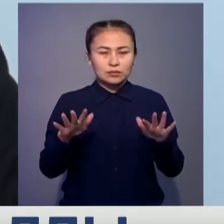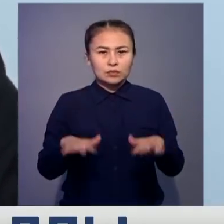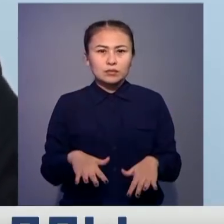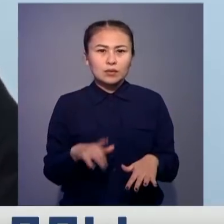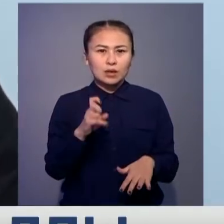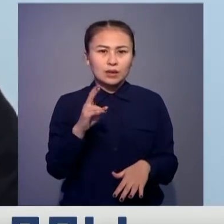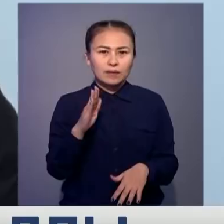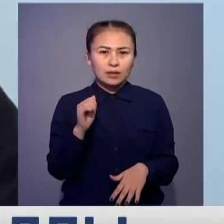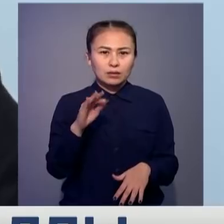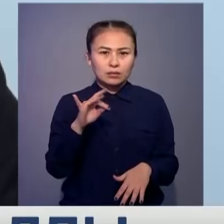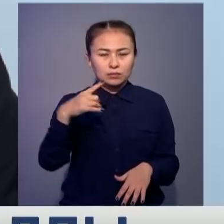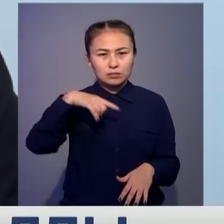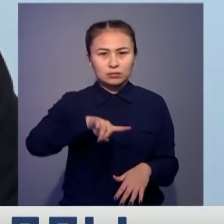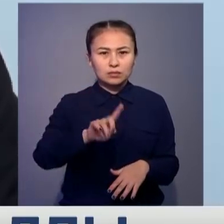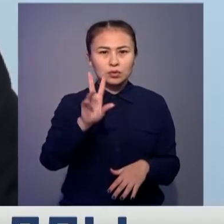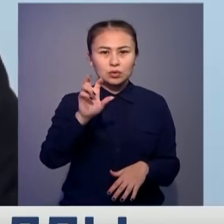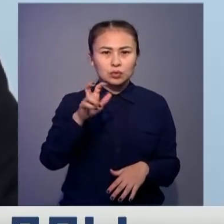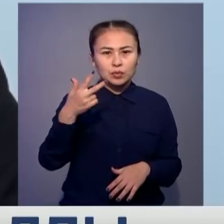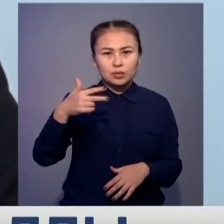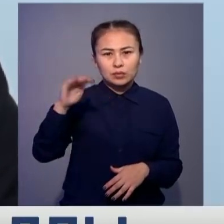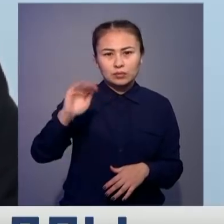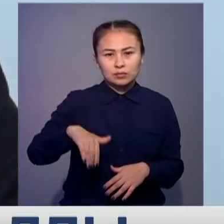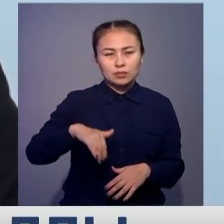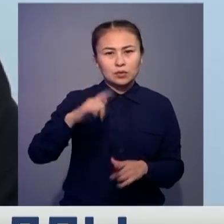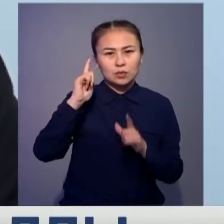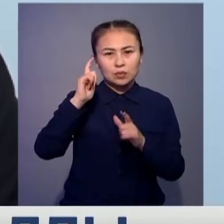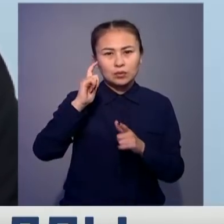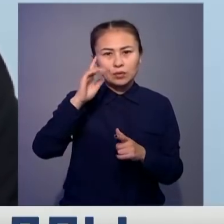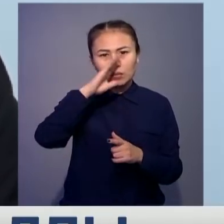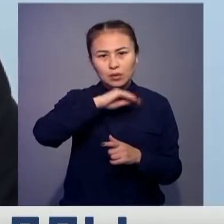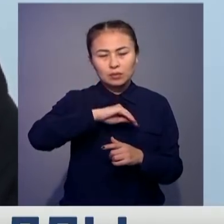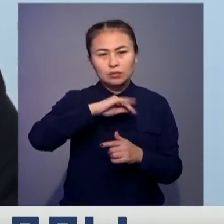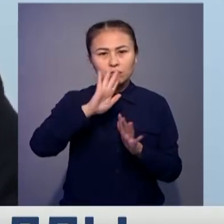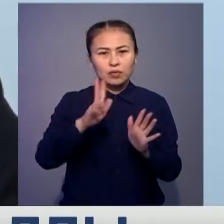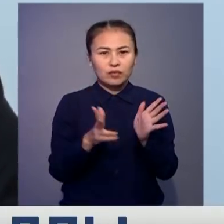Айтагет өгірек, аймақтағы айының ұтымды қалуға тұр.